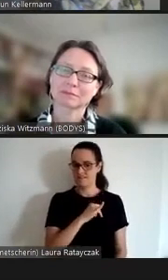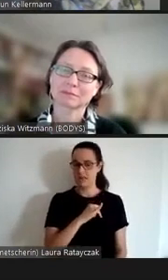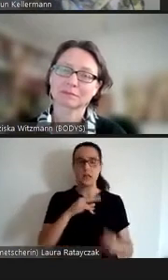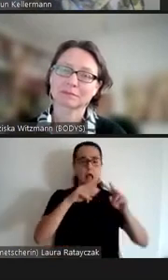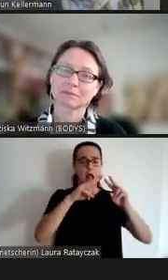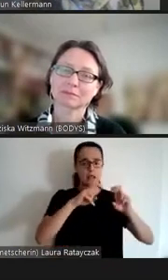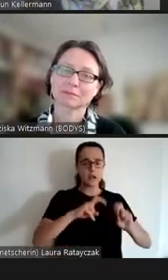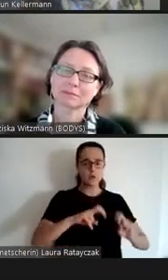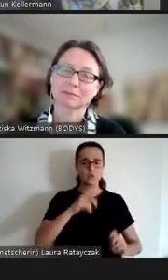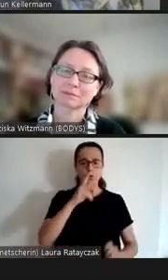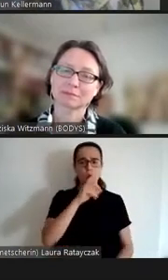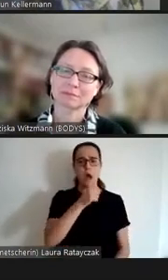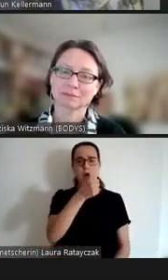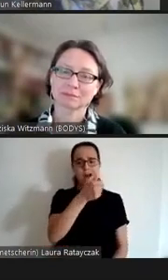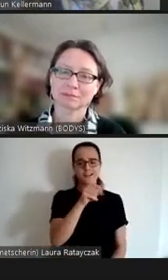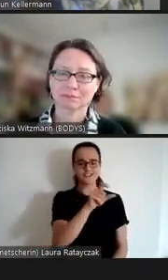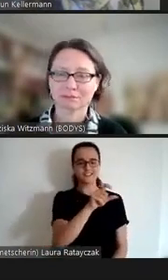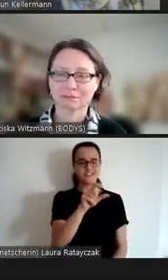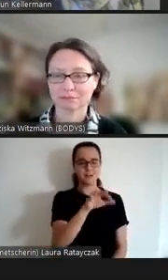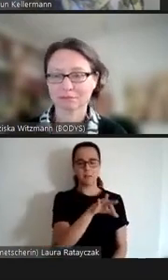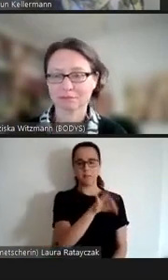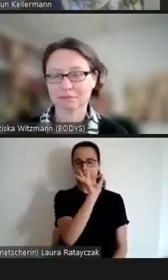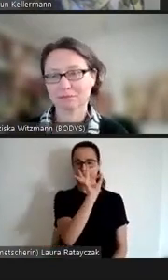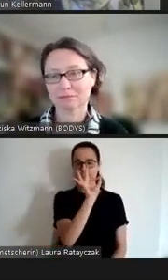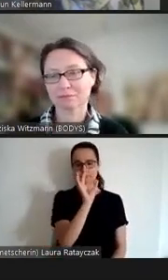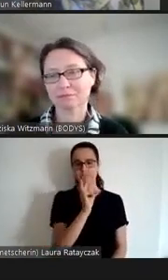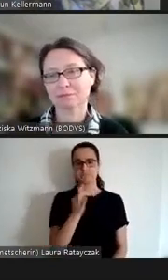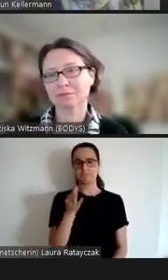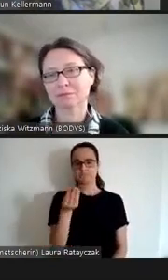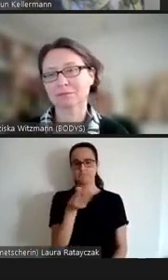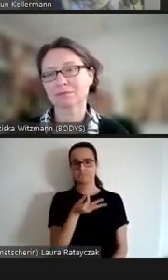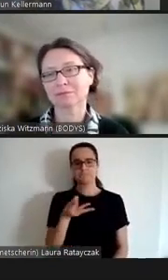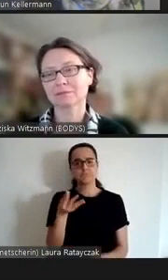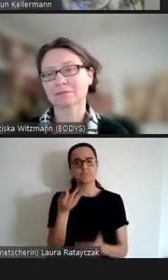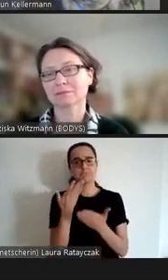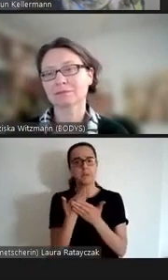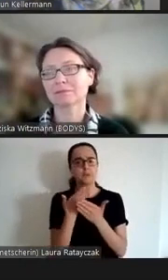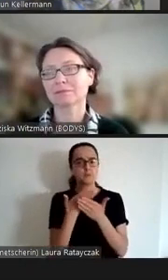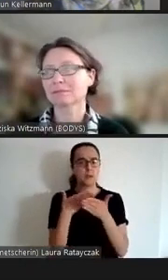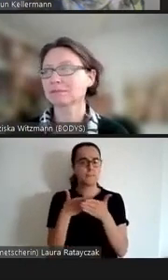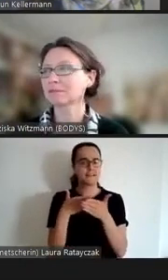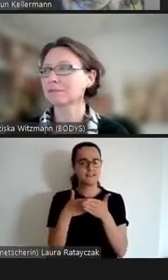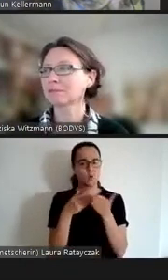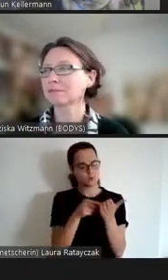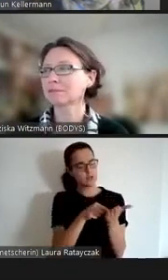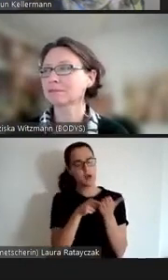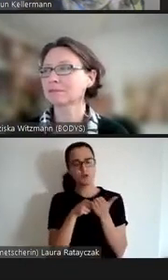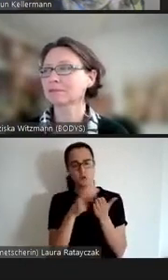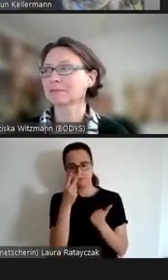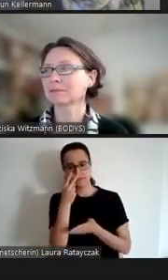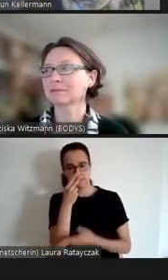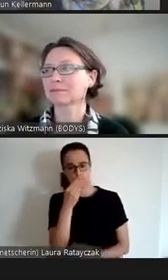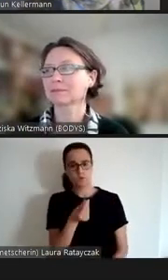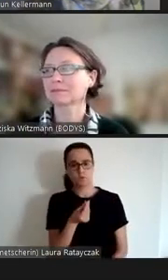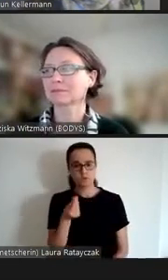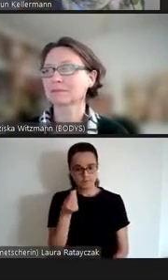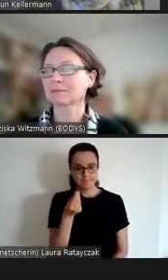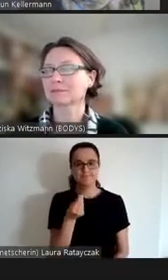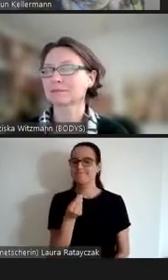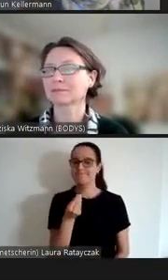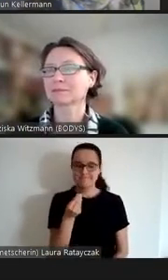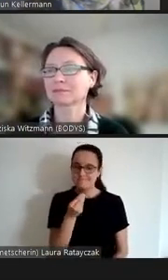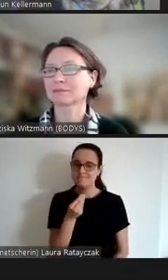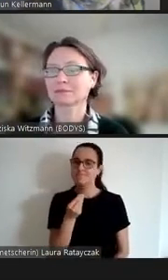monothematisch auf die Darstellung von Behinderung zu konzentrieren sondern sich